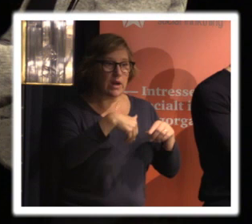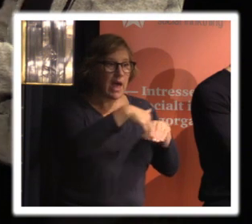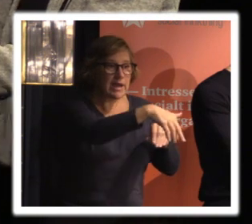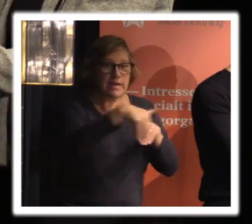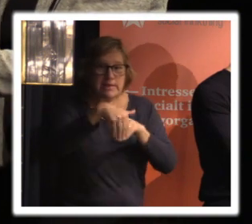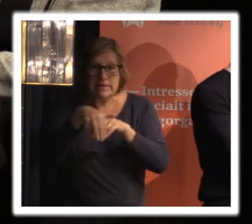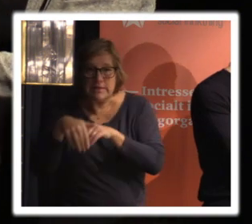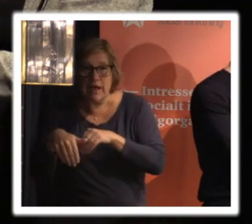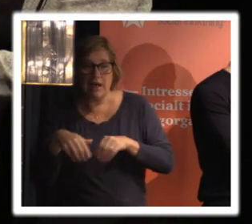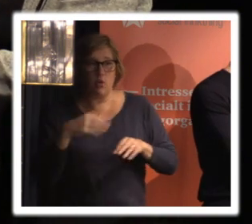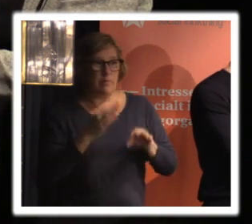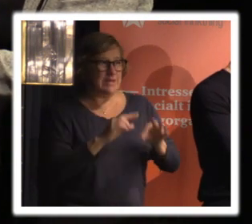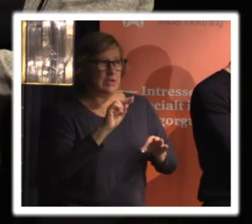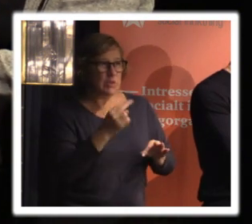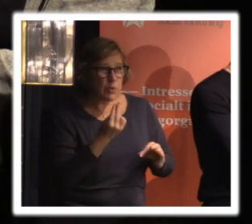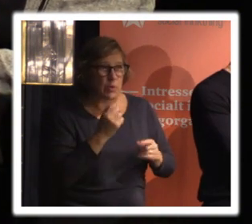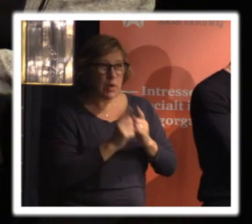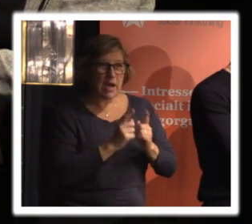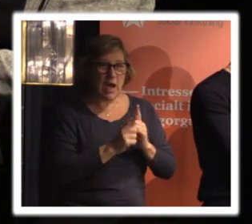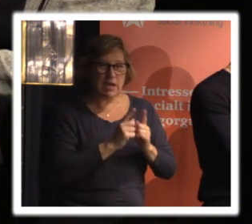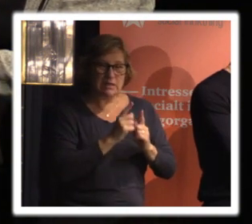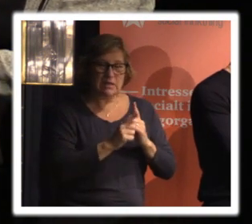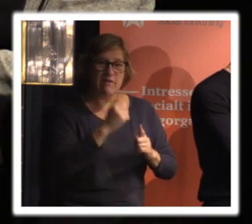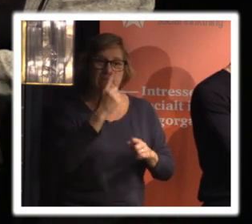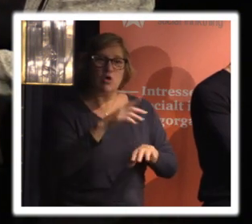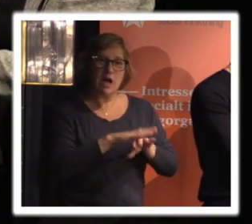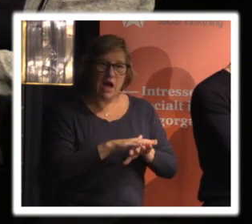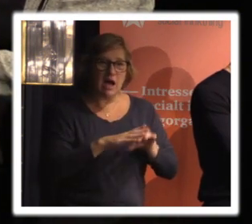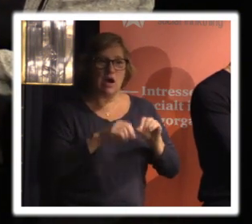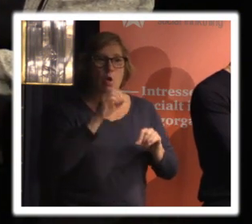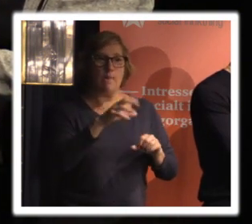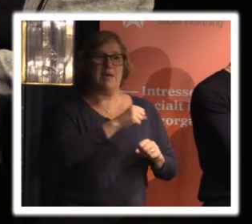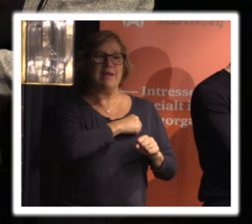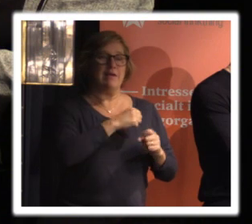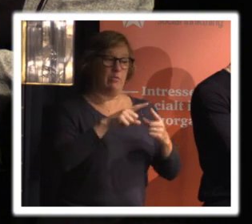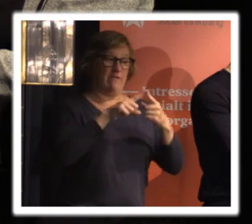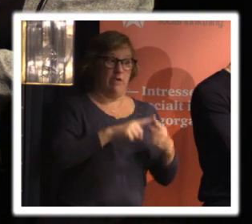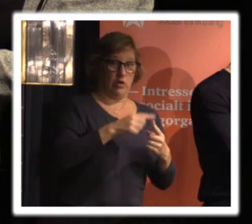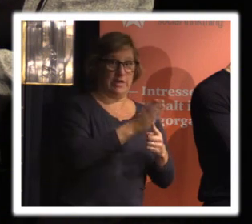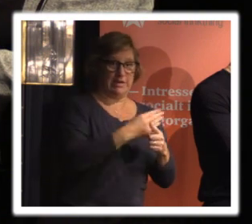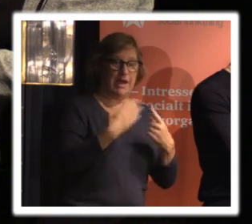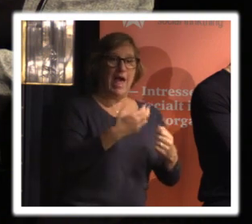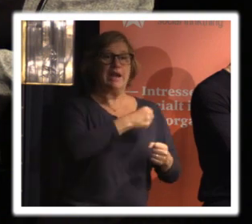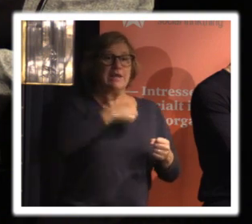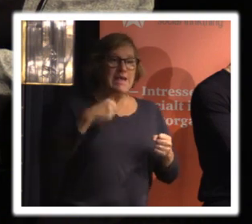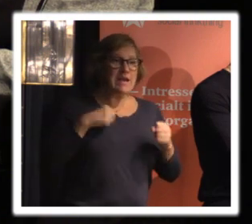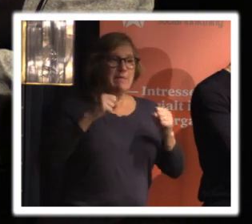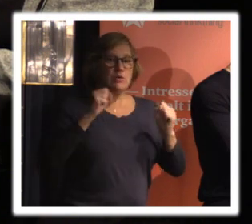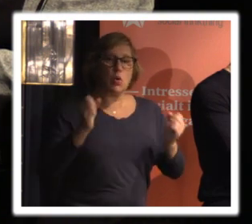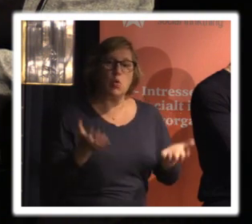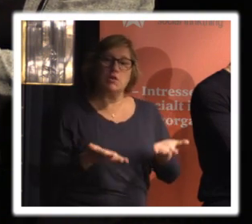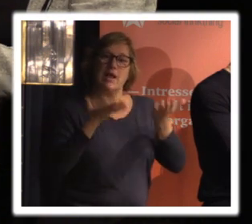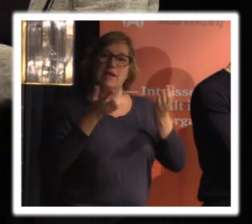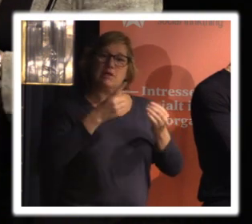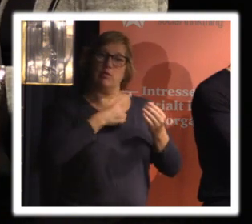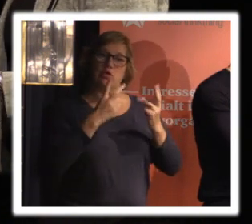just nu i den här fasen handlar ju om att regeringen ska göra det så pass enkelt som möjligt i alla fall för